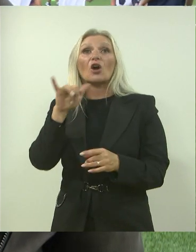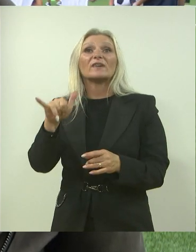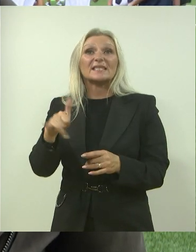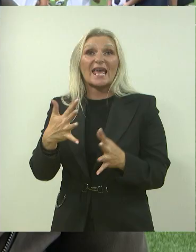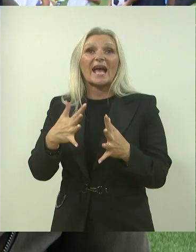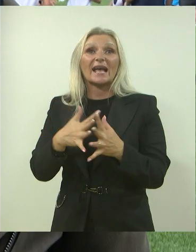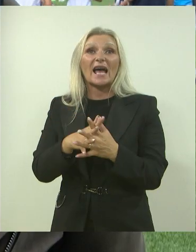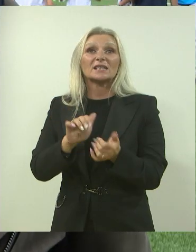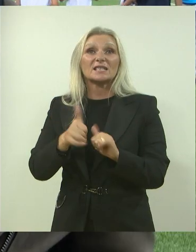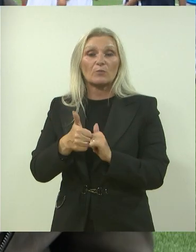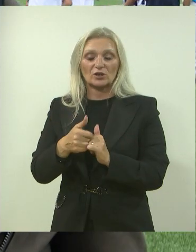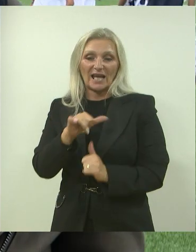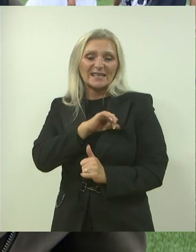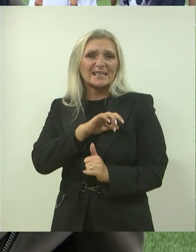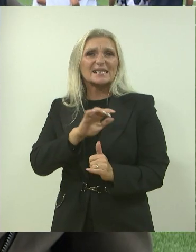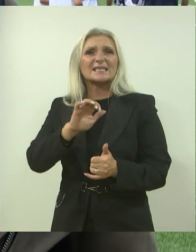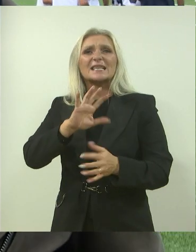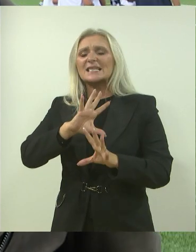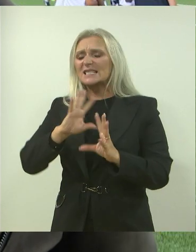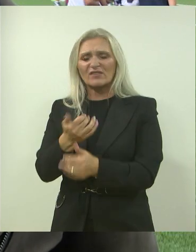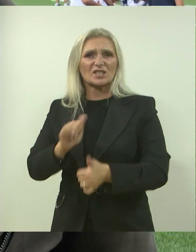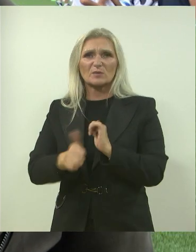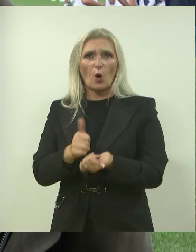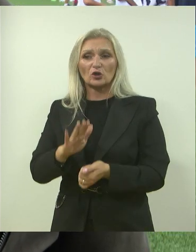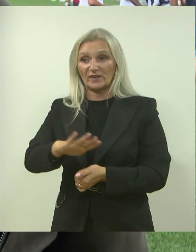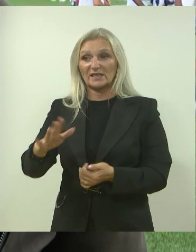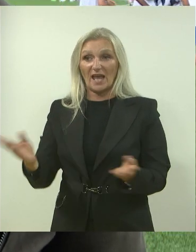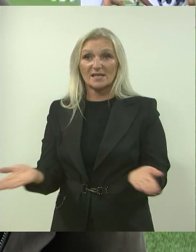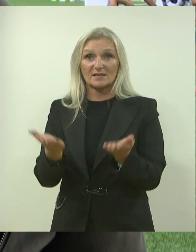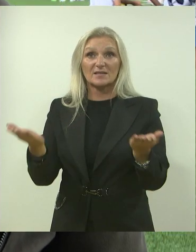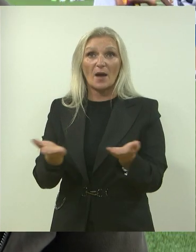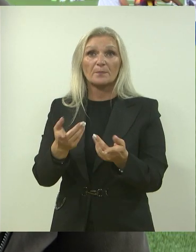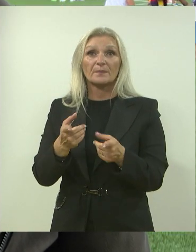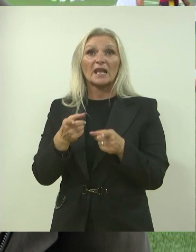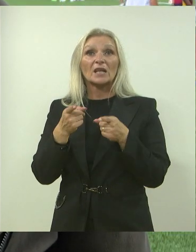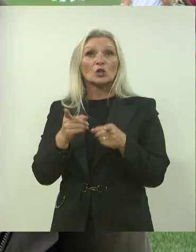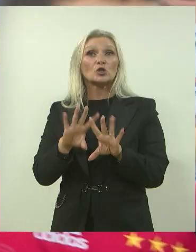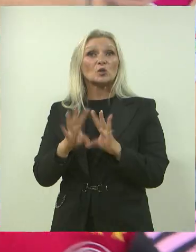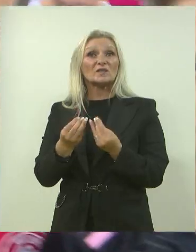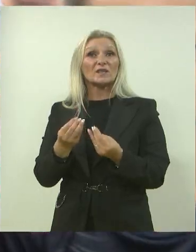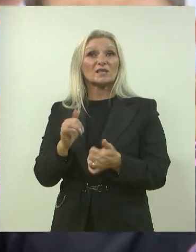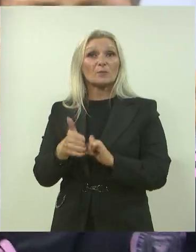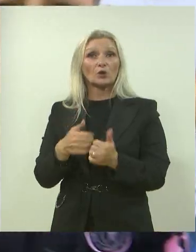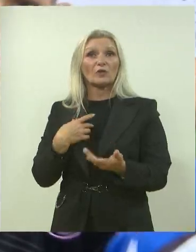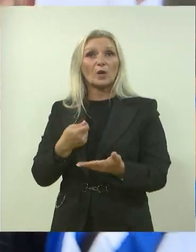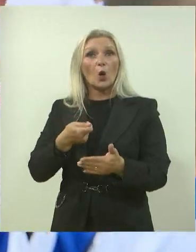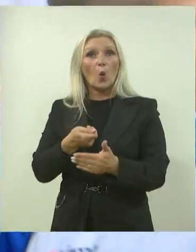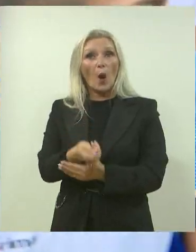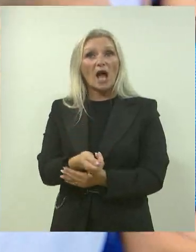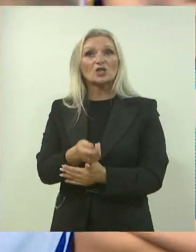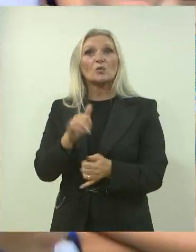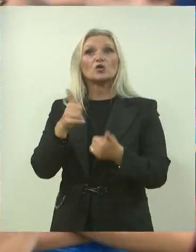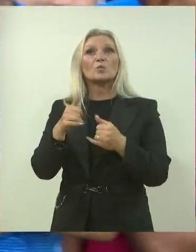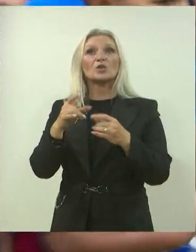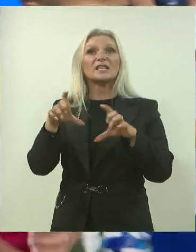interes da se djeca bave sa svim sportovima koji postoje u gradu Čakovca, to su gotovi svi sportovi. Ulažujemo u sportske dvorane,